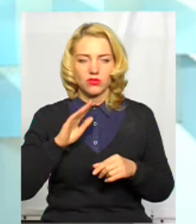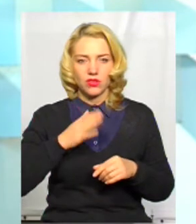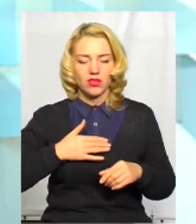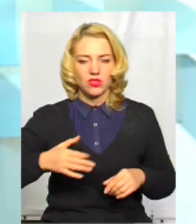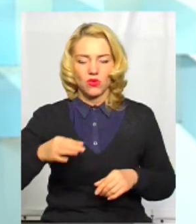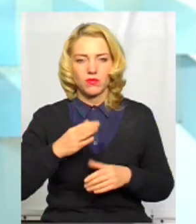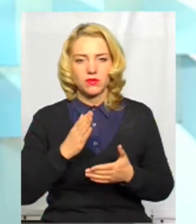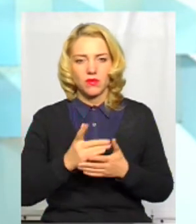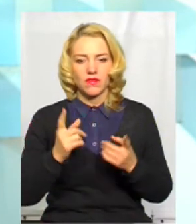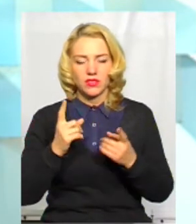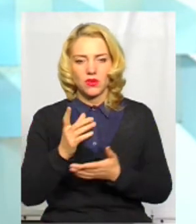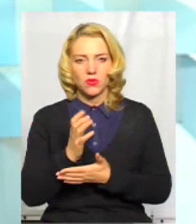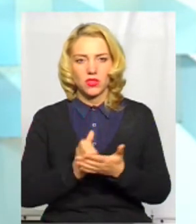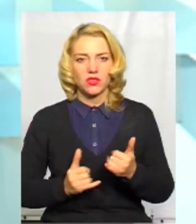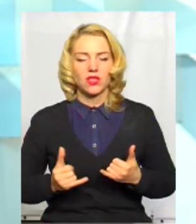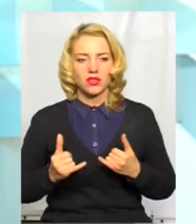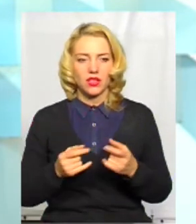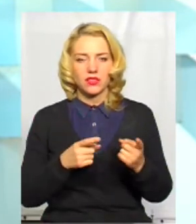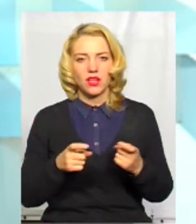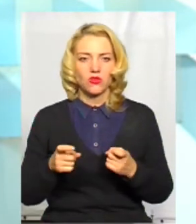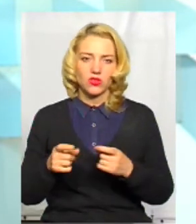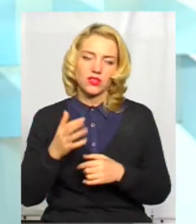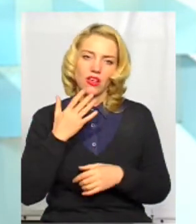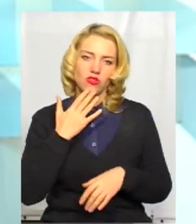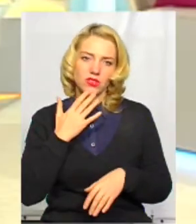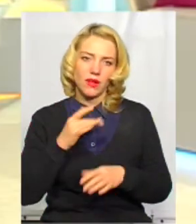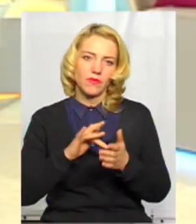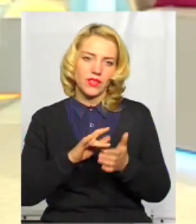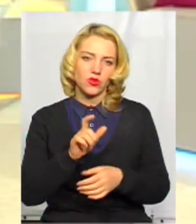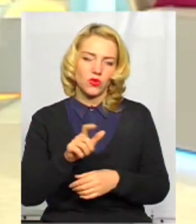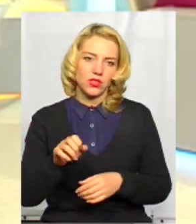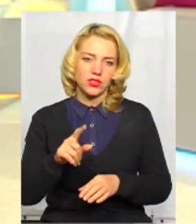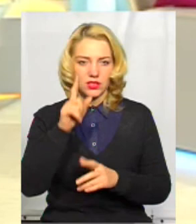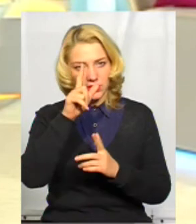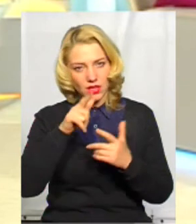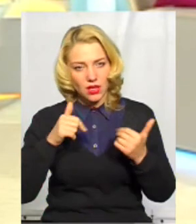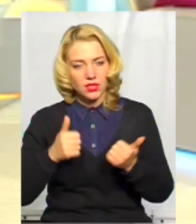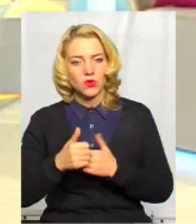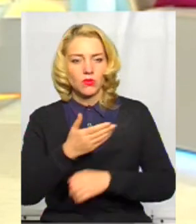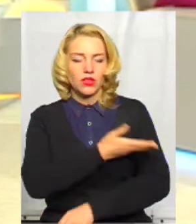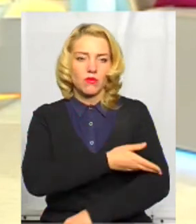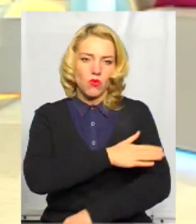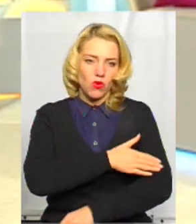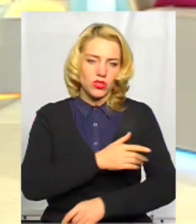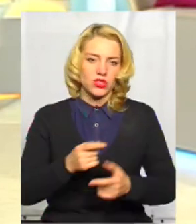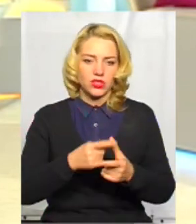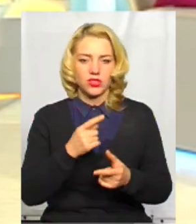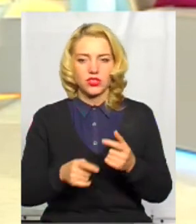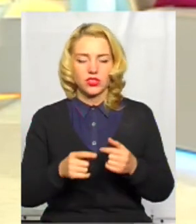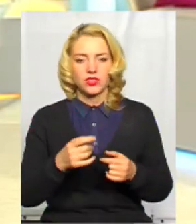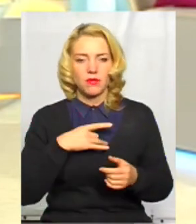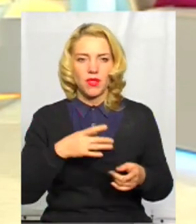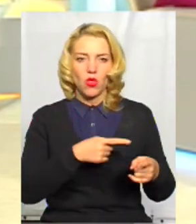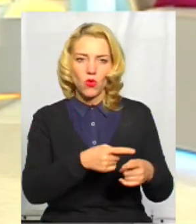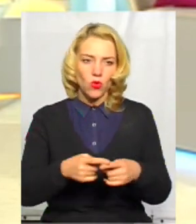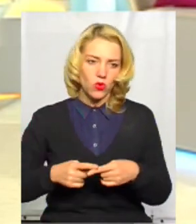область має величезний потенціал для залучення іноземних туристів, зокрема, з тієї самої Республіки Польща, з Республіки Білорусь або Литви, тому що в нас була